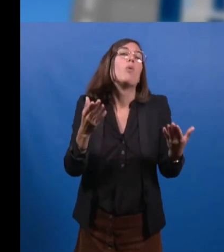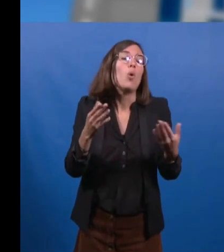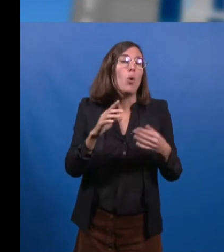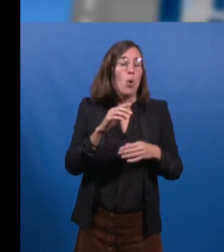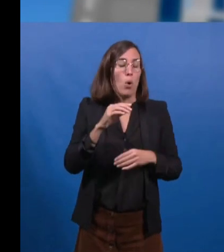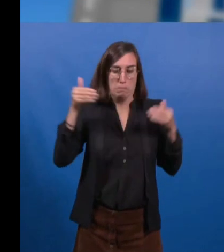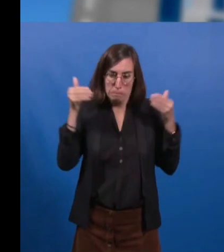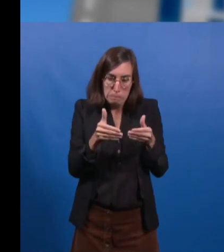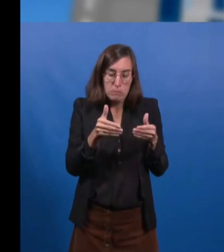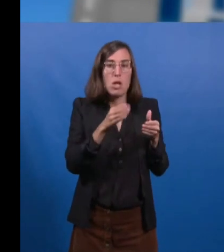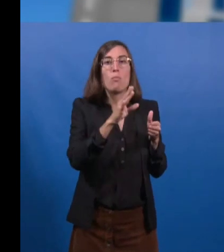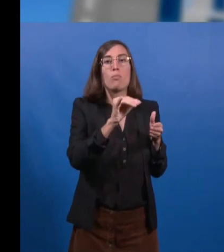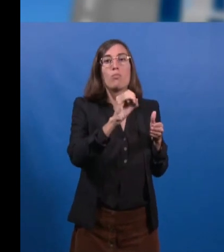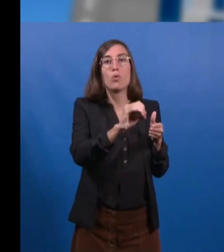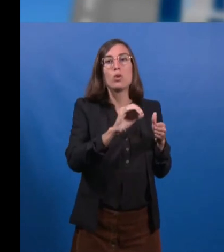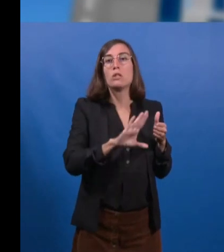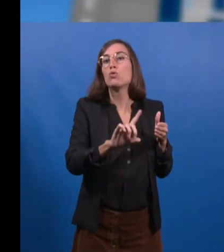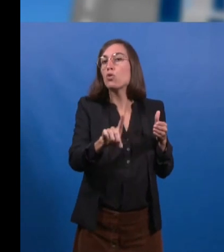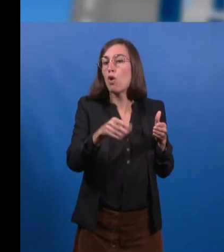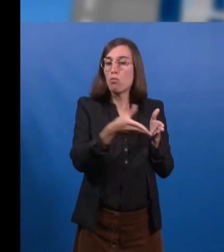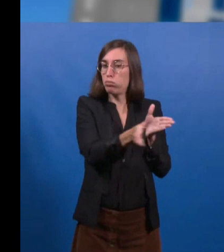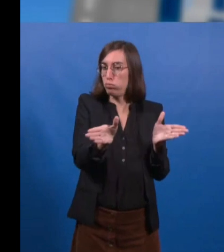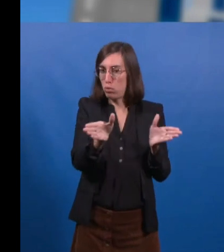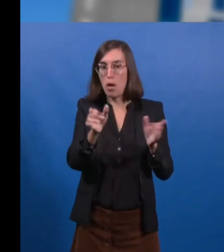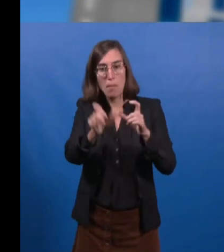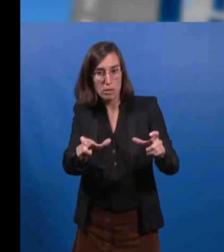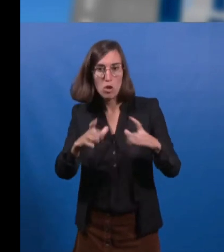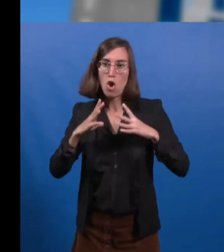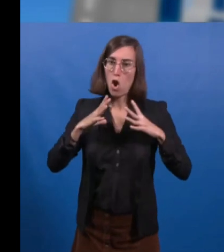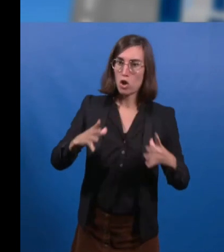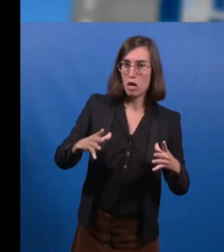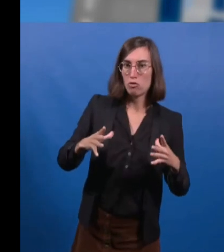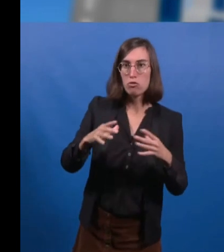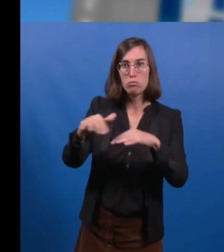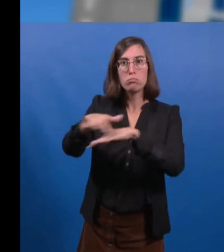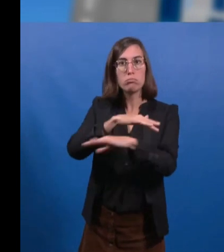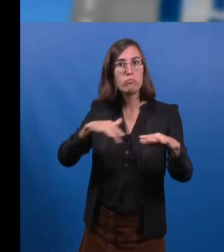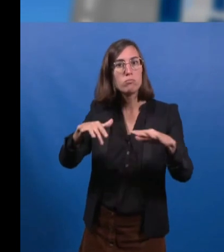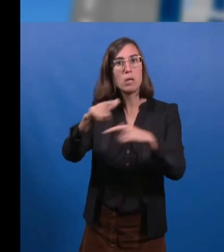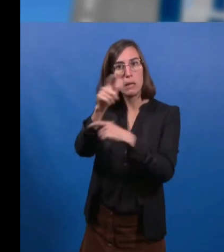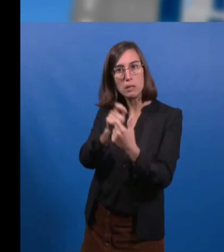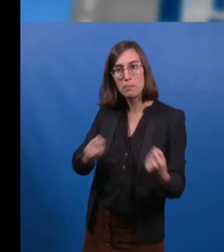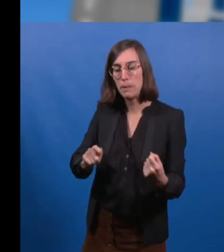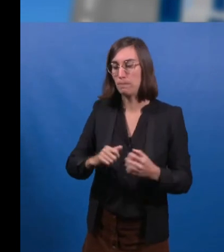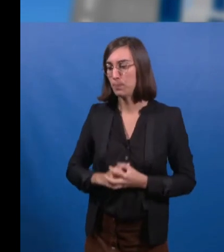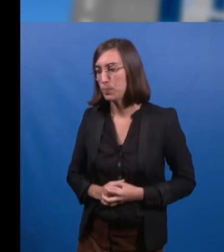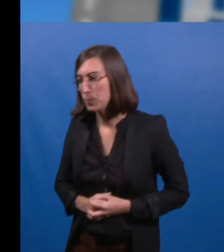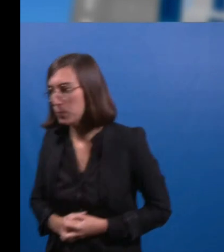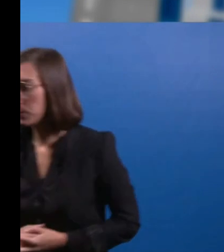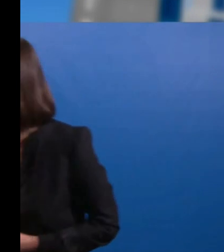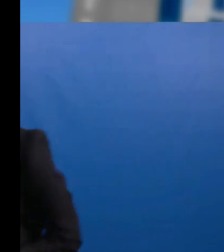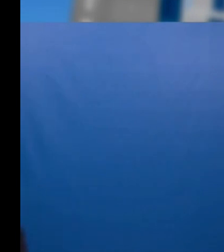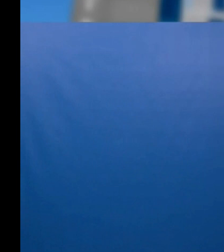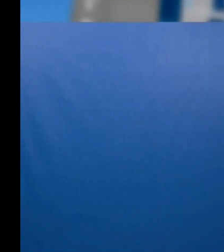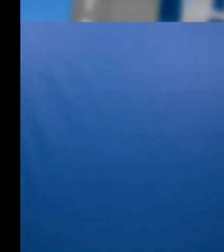à tous les agriculteurs engagés pour une agriculture plus saine et respectueuse de notre environnement. La politique foncière de la